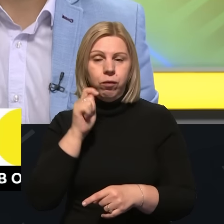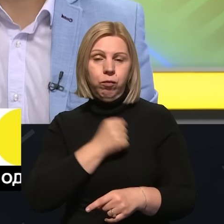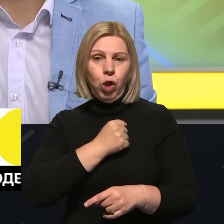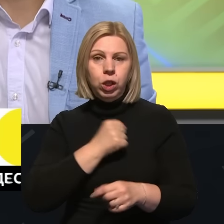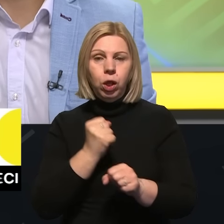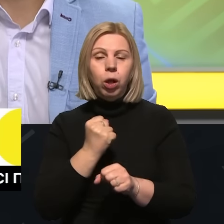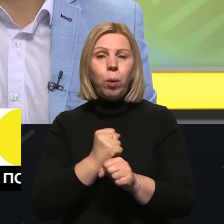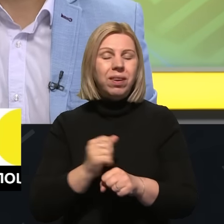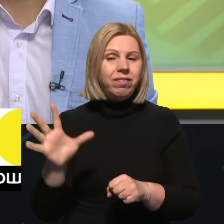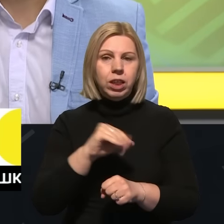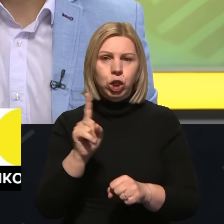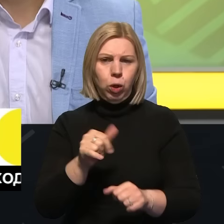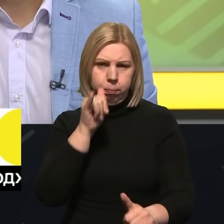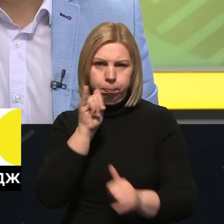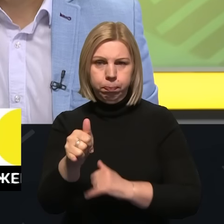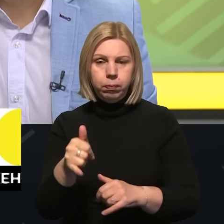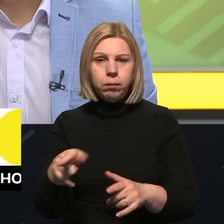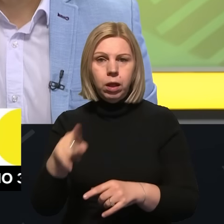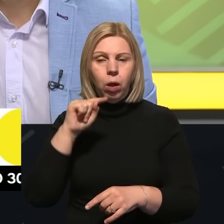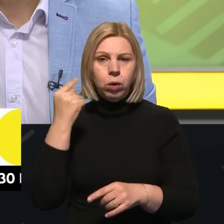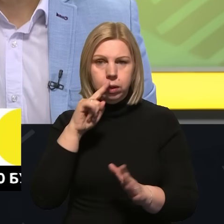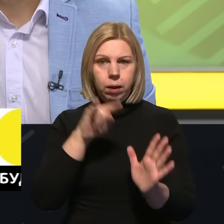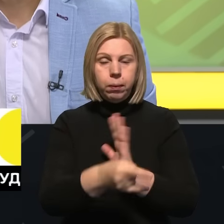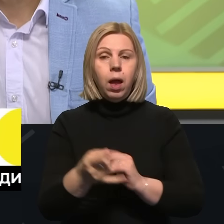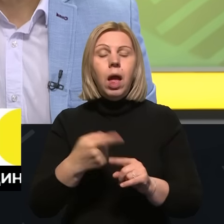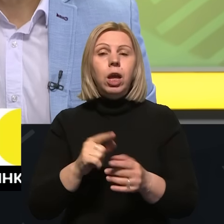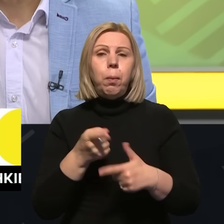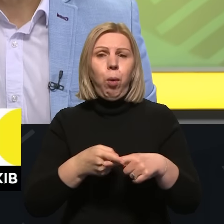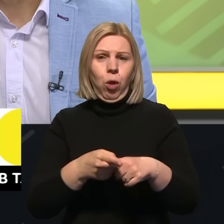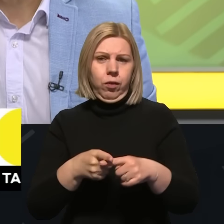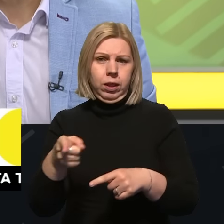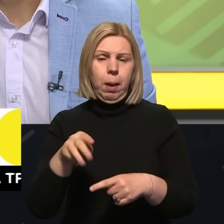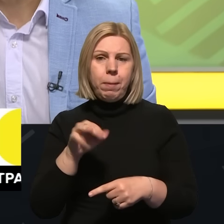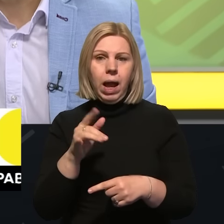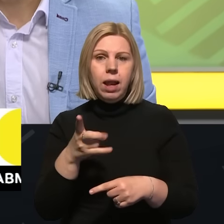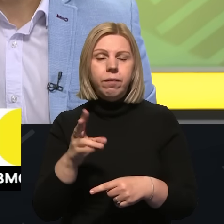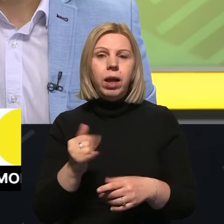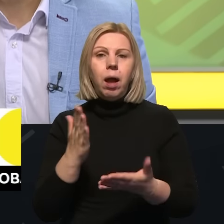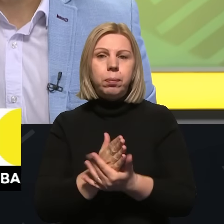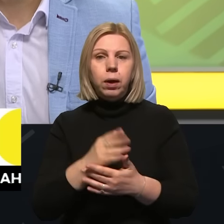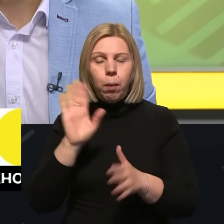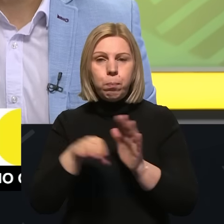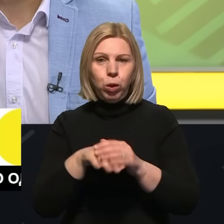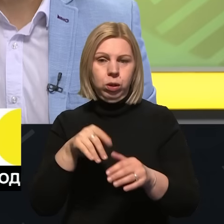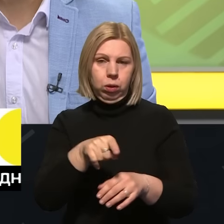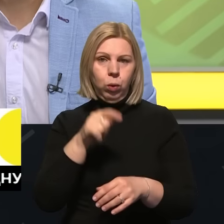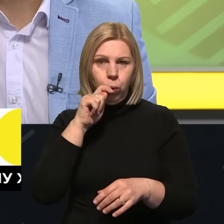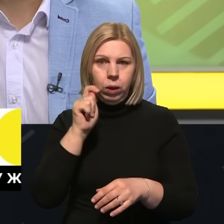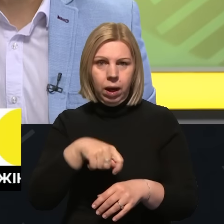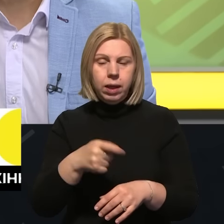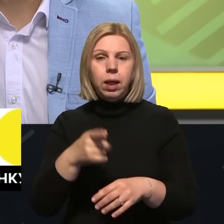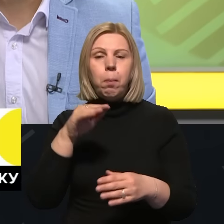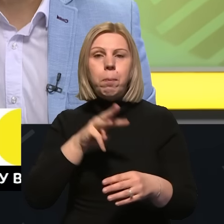стримати окупантів. І частина Новомихайлівки, населеного пункту, перебуває під контролем наших миколаївських